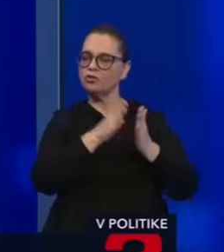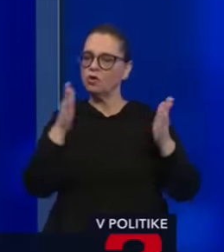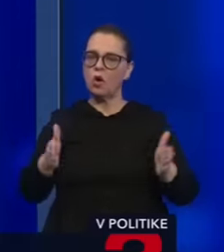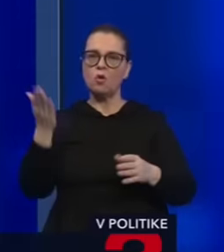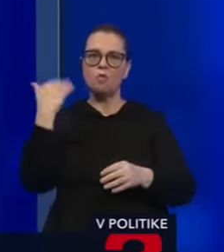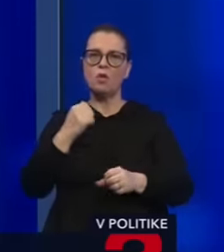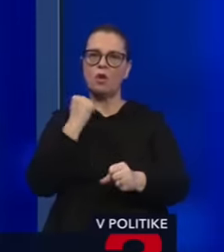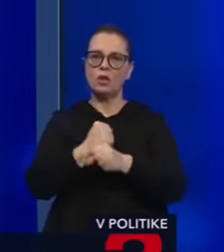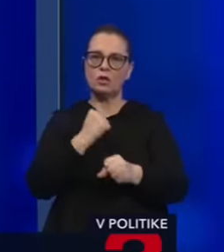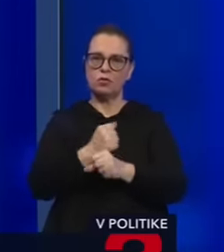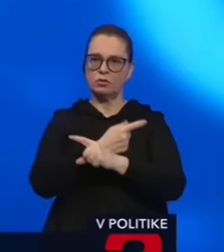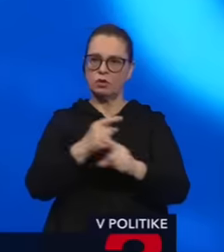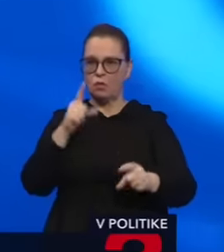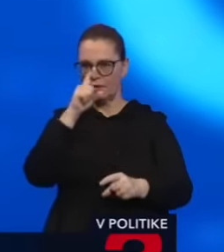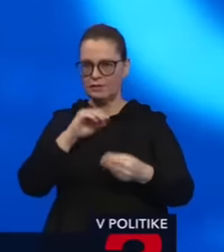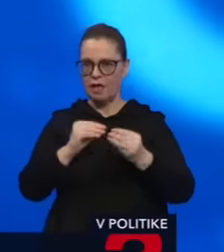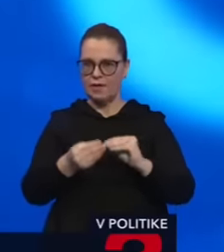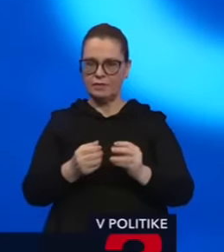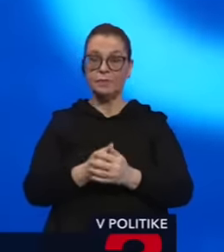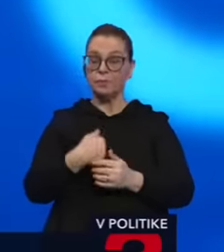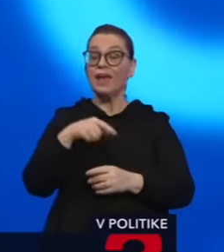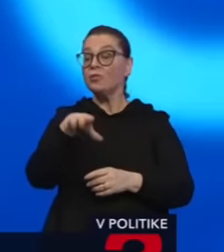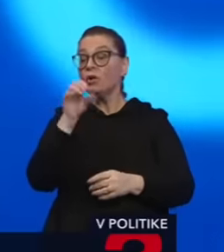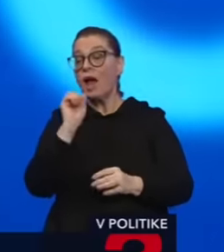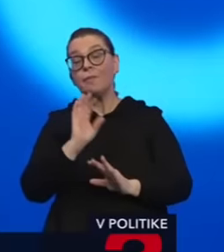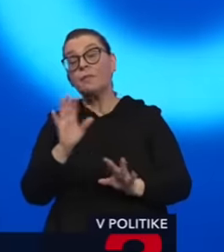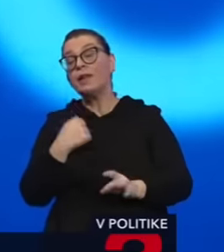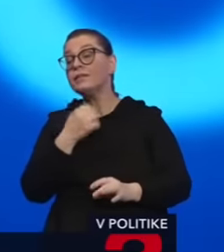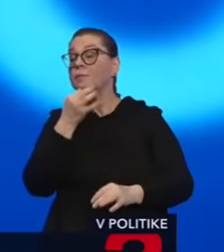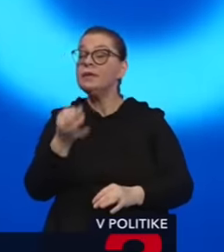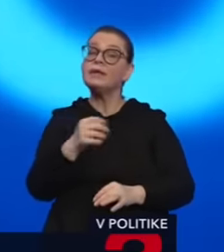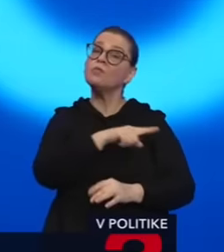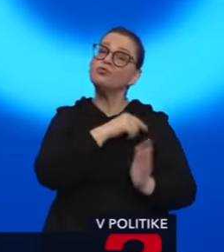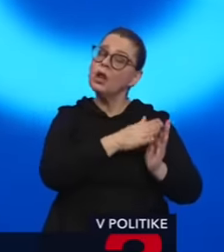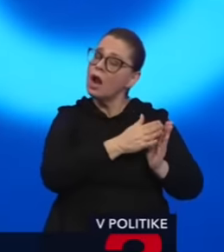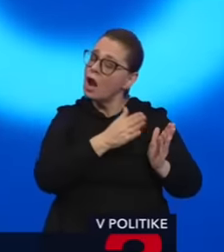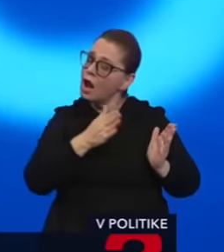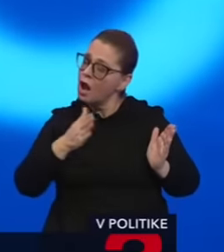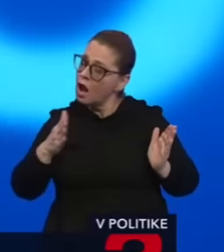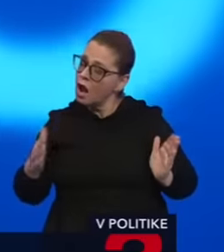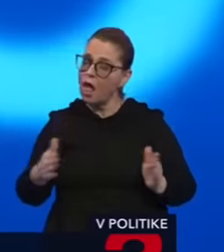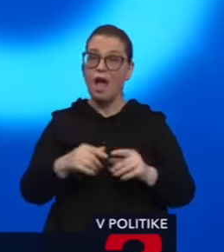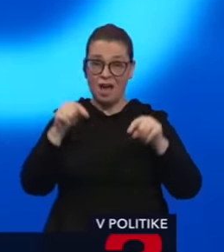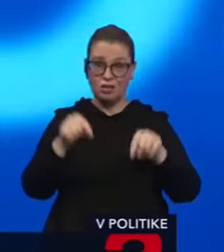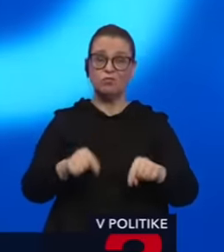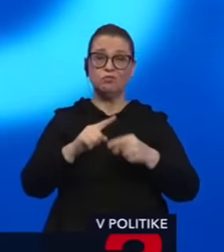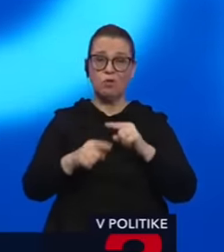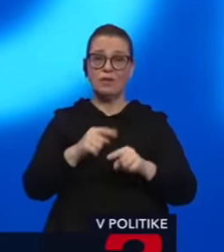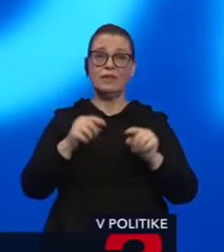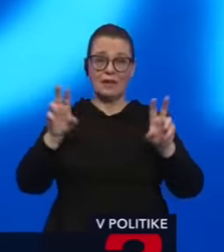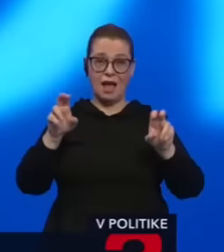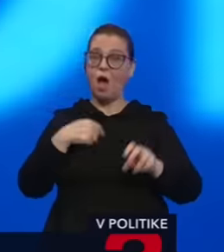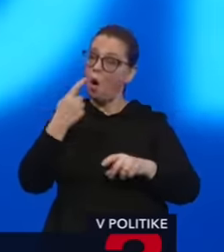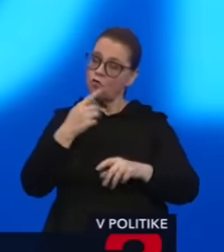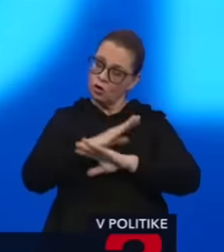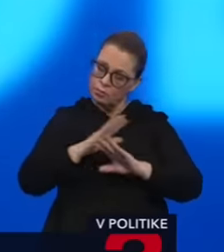rozumiem, v retorike opozície, iba sa týtam, že už celé týždne a konec koncov aj v tejto relácii o ničom inom nehovoríme, iba